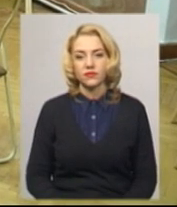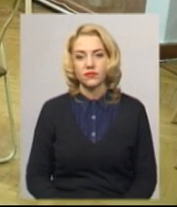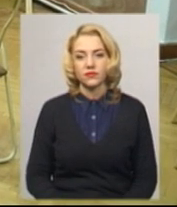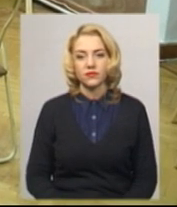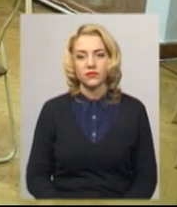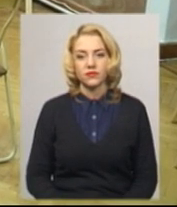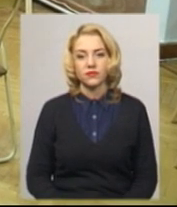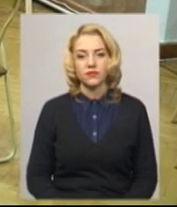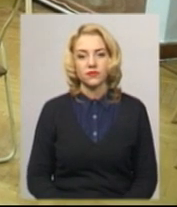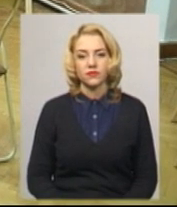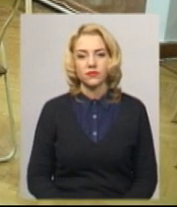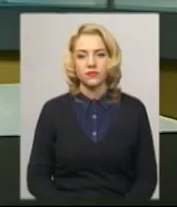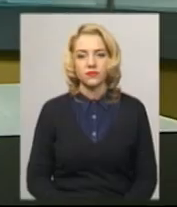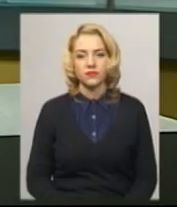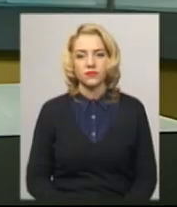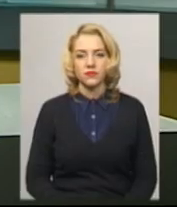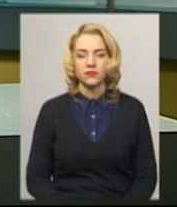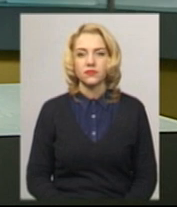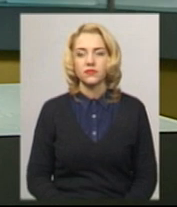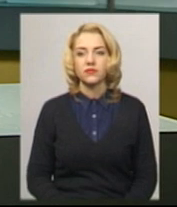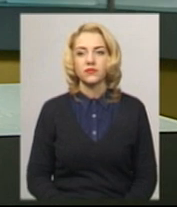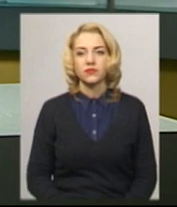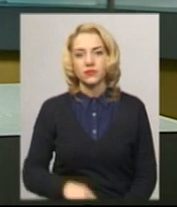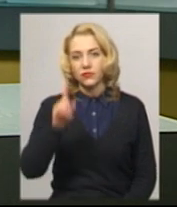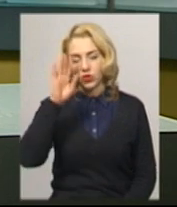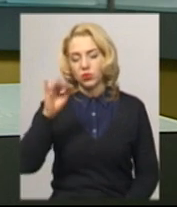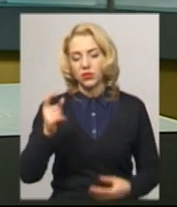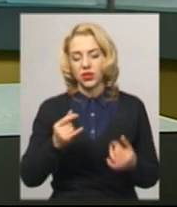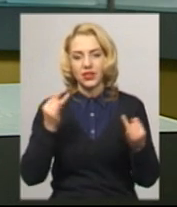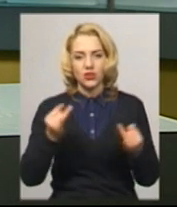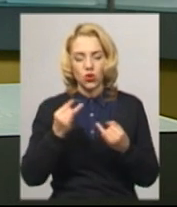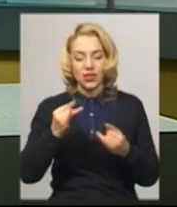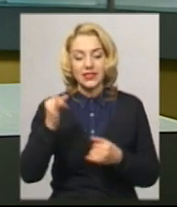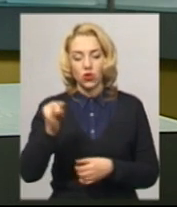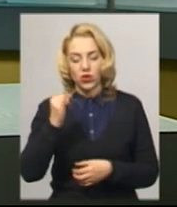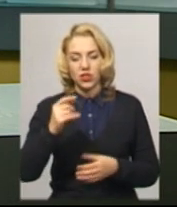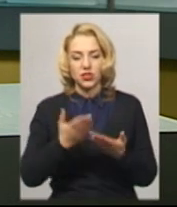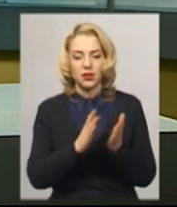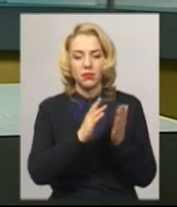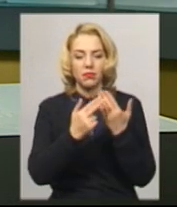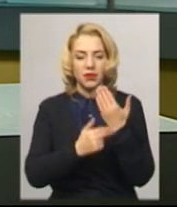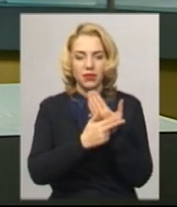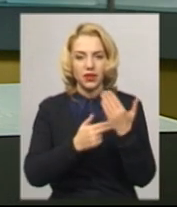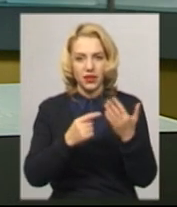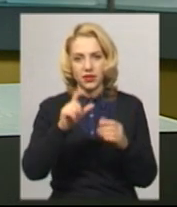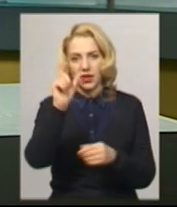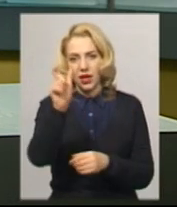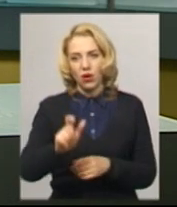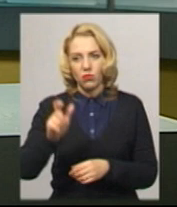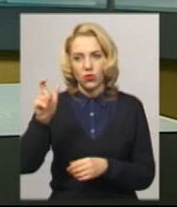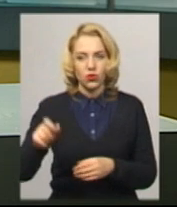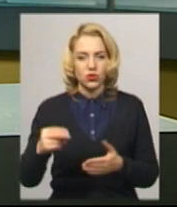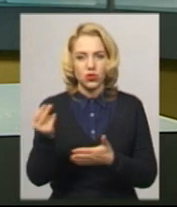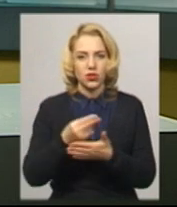Суспільному, Хмельницький. Відомі історичні та біблійні постаті зображає на своїх картинах хмельницький митець